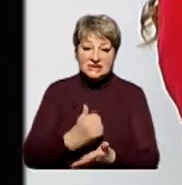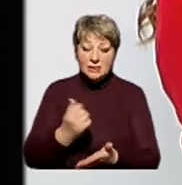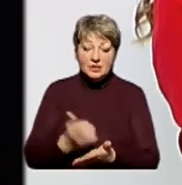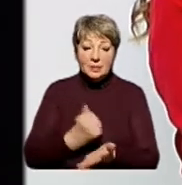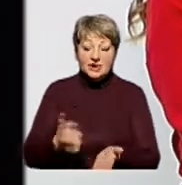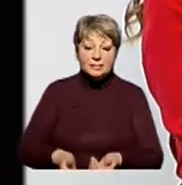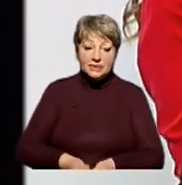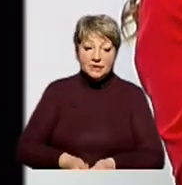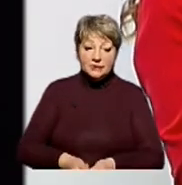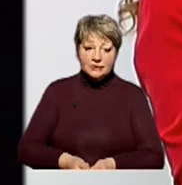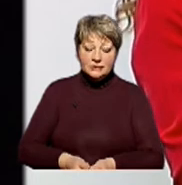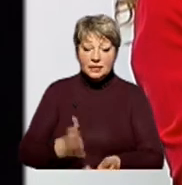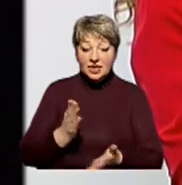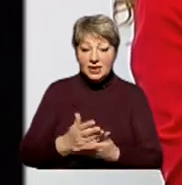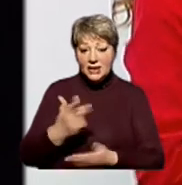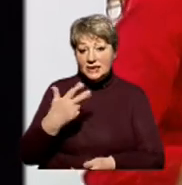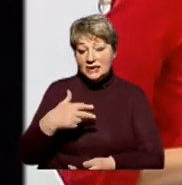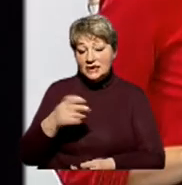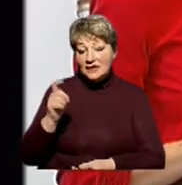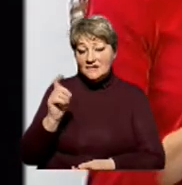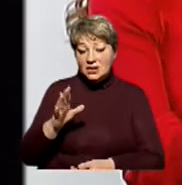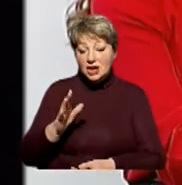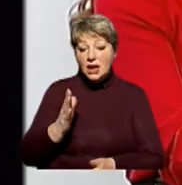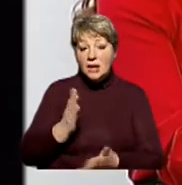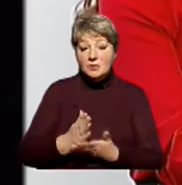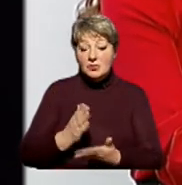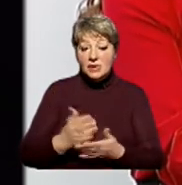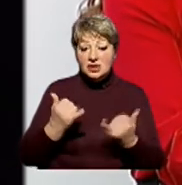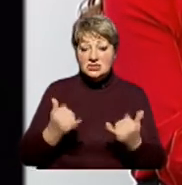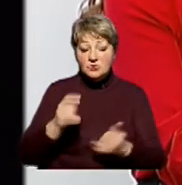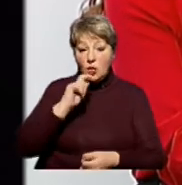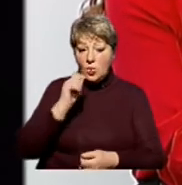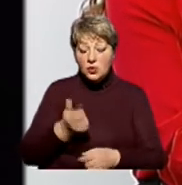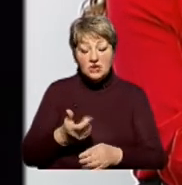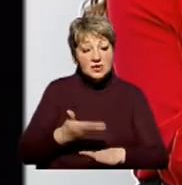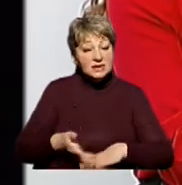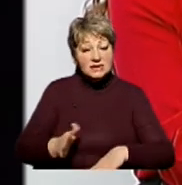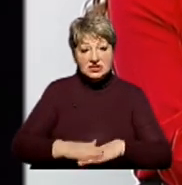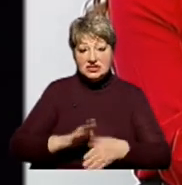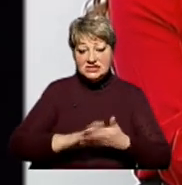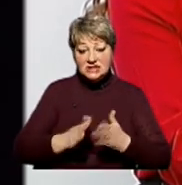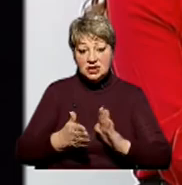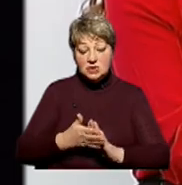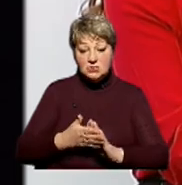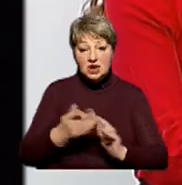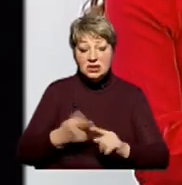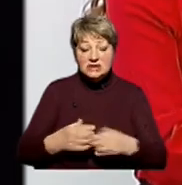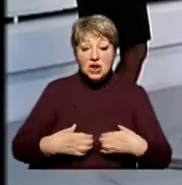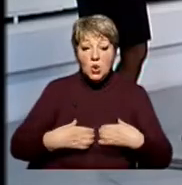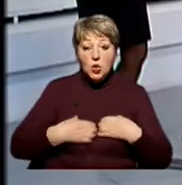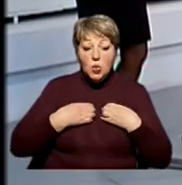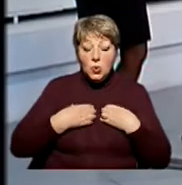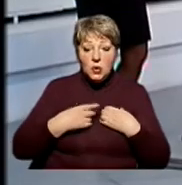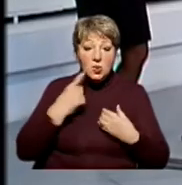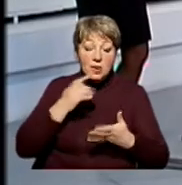Маєте на це дві хвилини. Ми маємо сьогодні в Україні, звичайно, дуже складну ситуацію, тому що це жахливо і